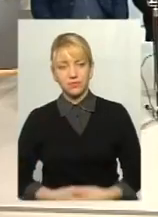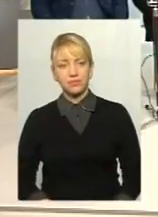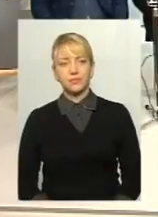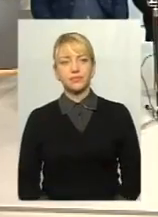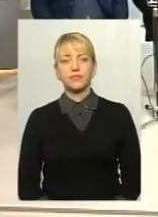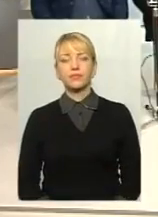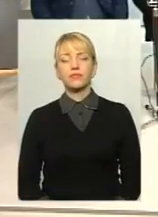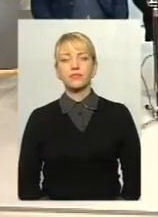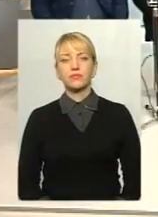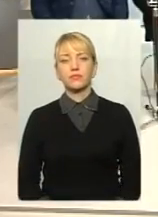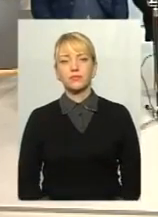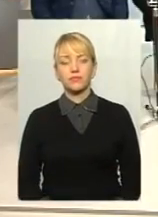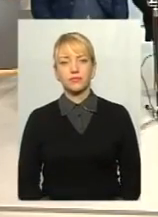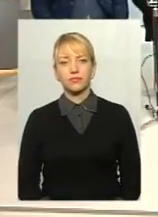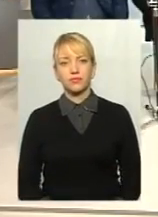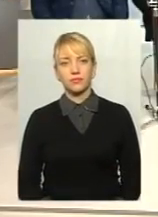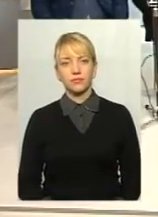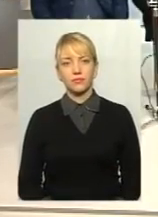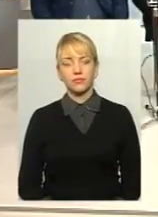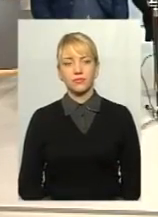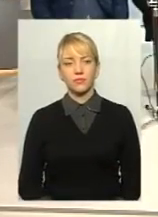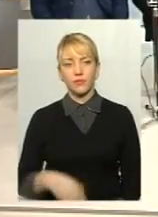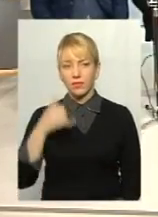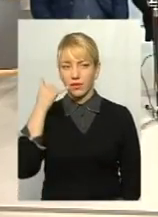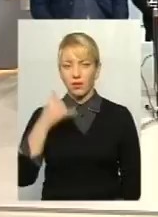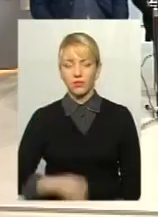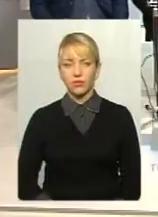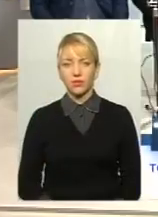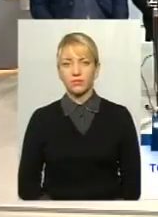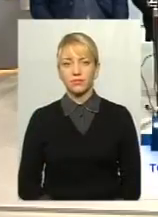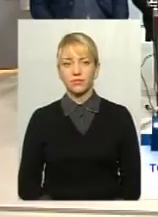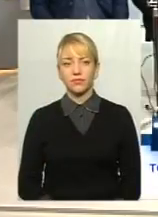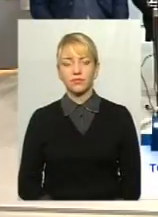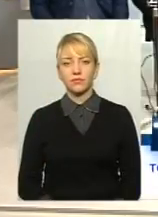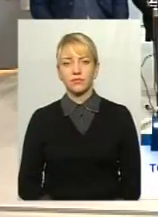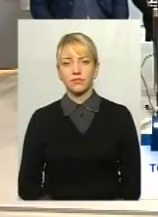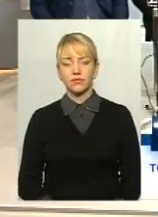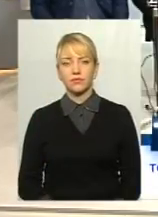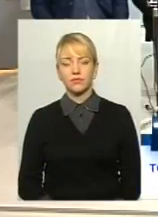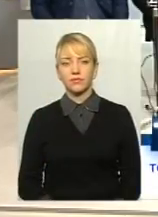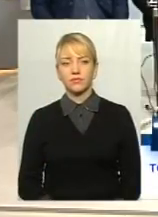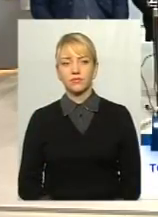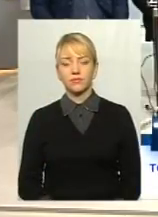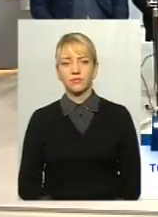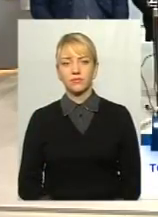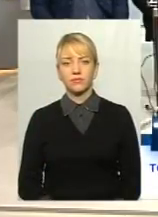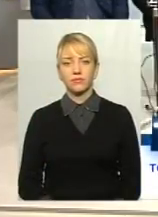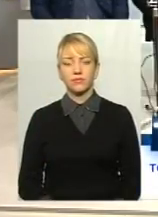вам за відповідь. 61-90-60. Працюємо для вас. Слухаємо глядача. Говоріть, будь ласка.